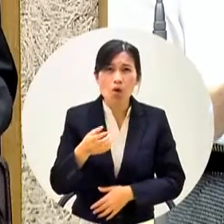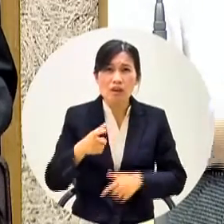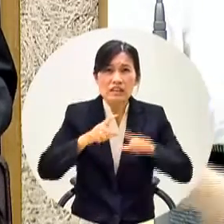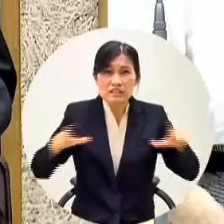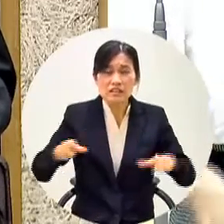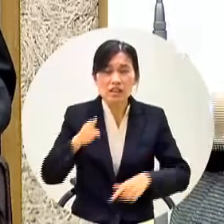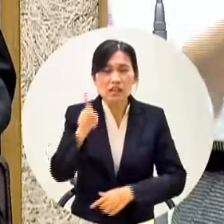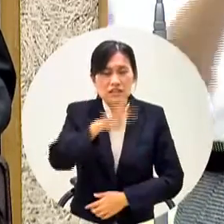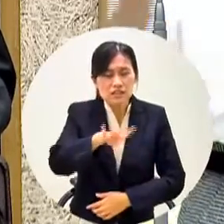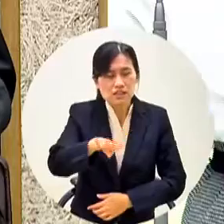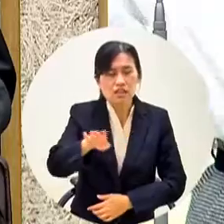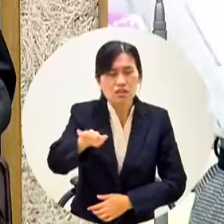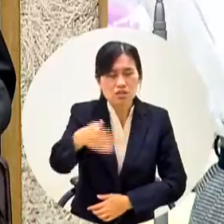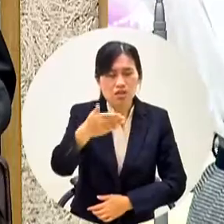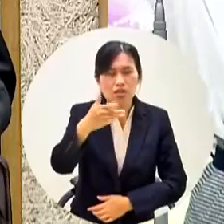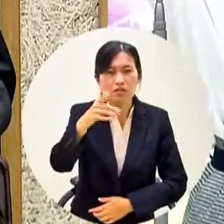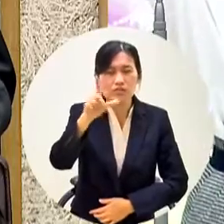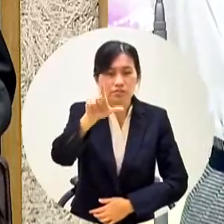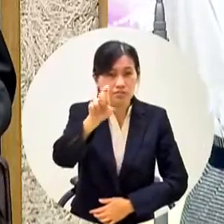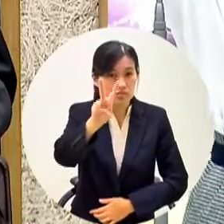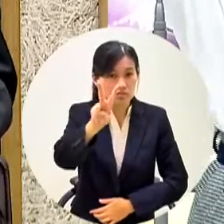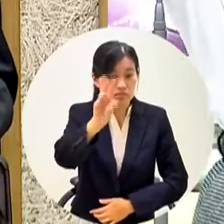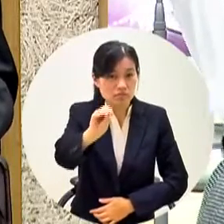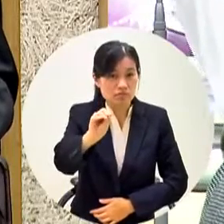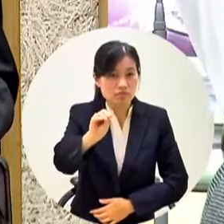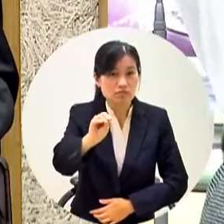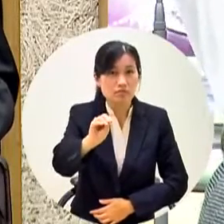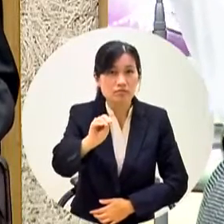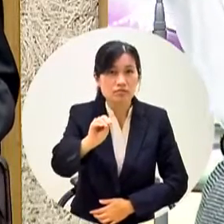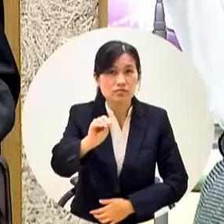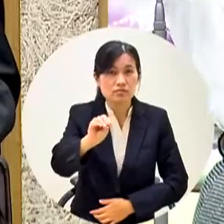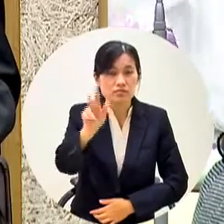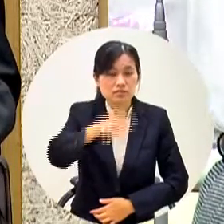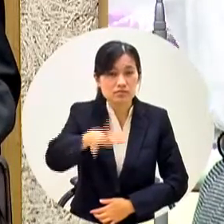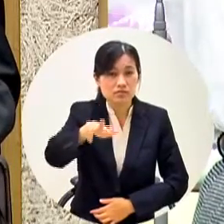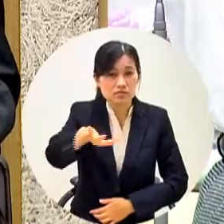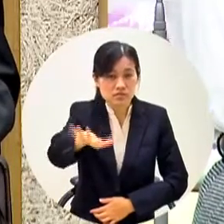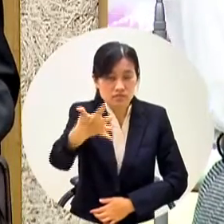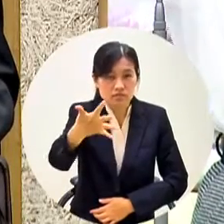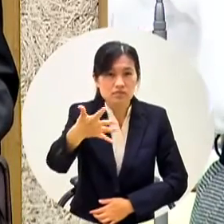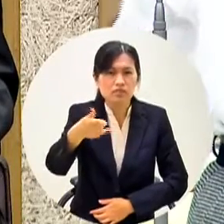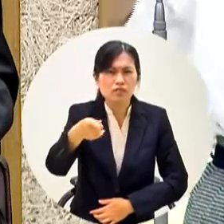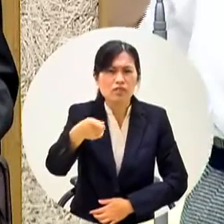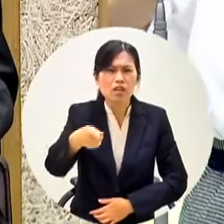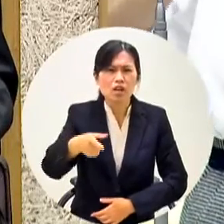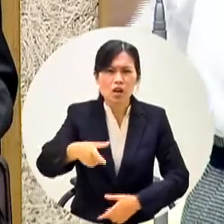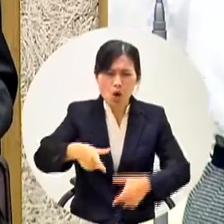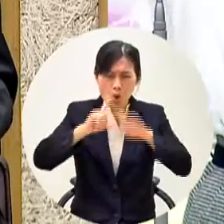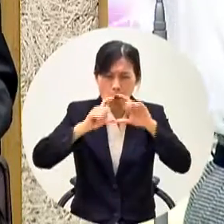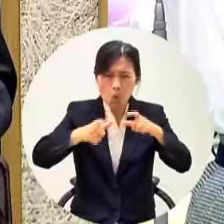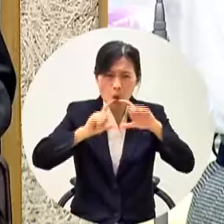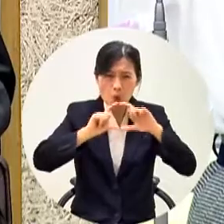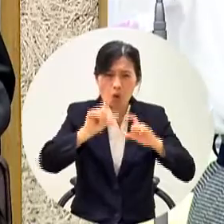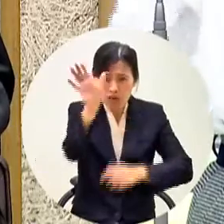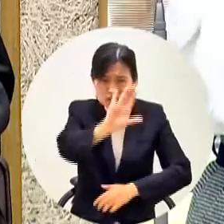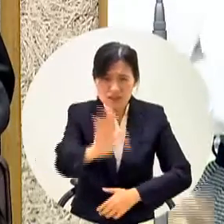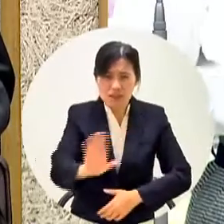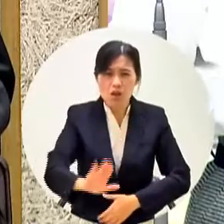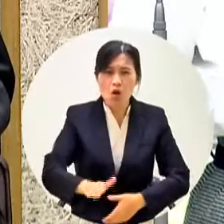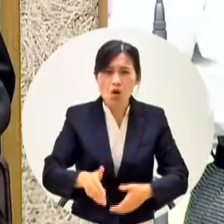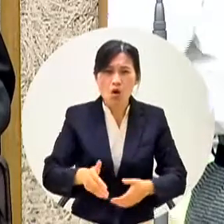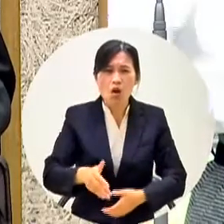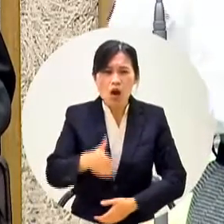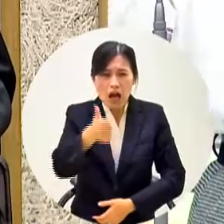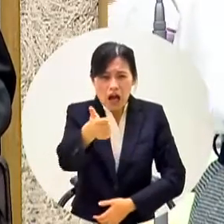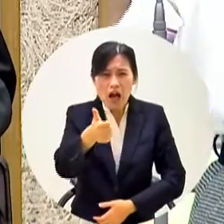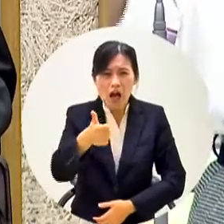4967000來請問你我跟你講啦你們回憶議員的態度很重要你們態度好議員就不會